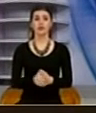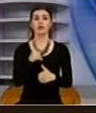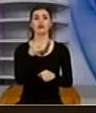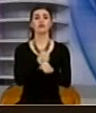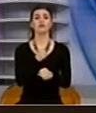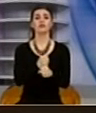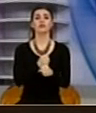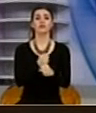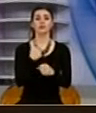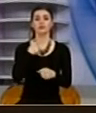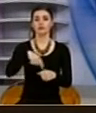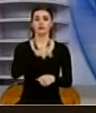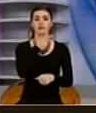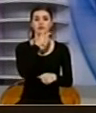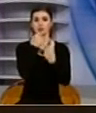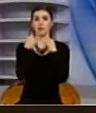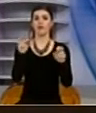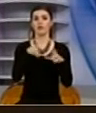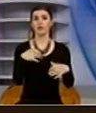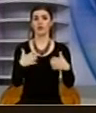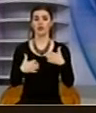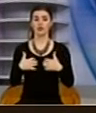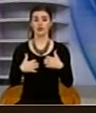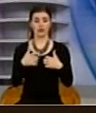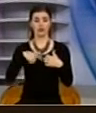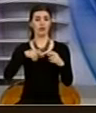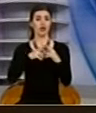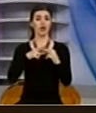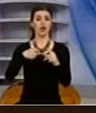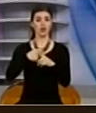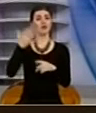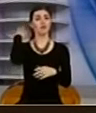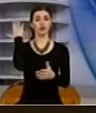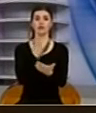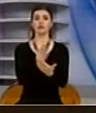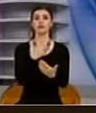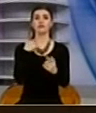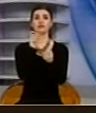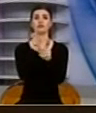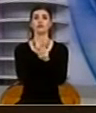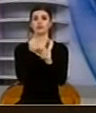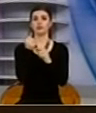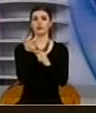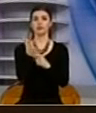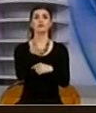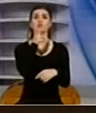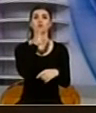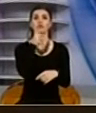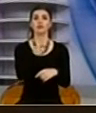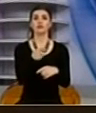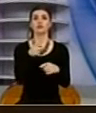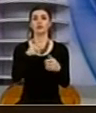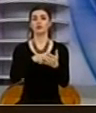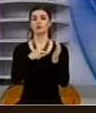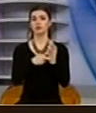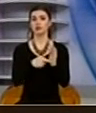të që një të gjithë do të adeshironim. Pra, ndaj në e si aliancë edhe në kaluen kemi ngritur sa e sa herë qështjen, këtë